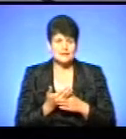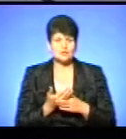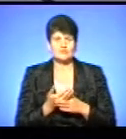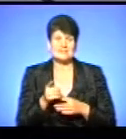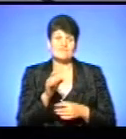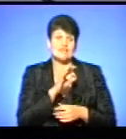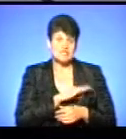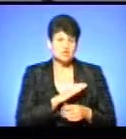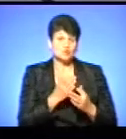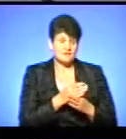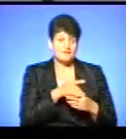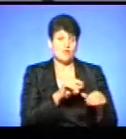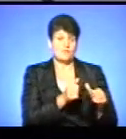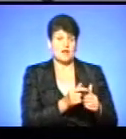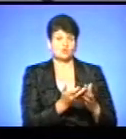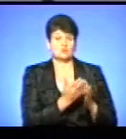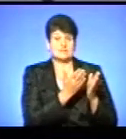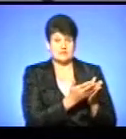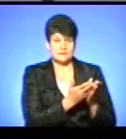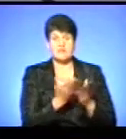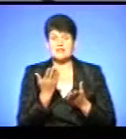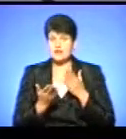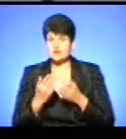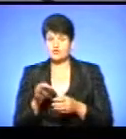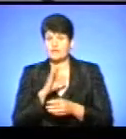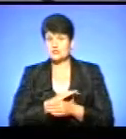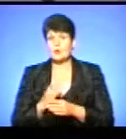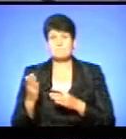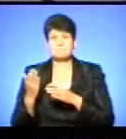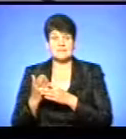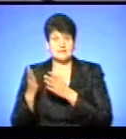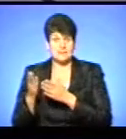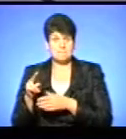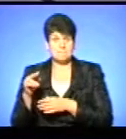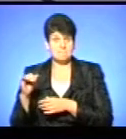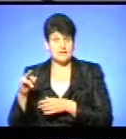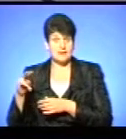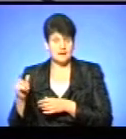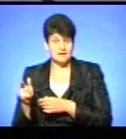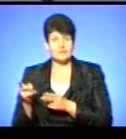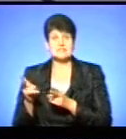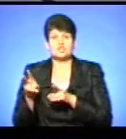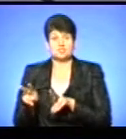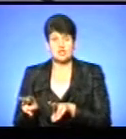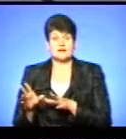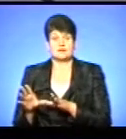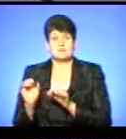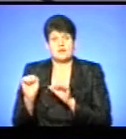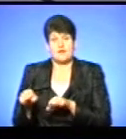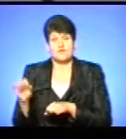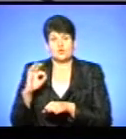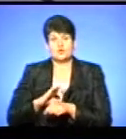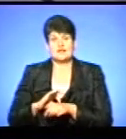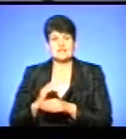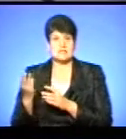вигідніше субсидія, то вона оформляє субсидії. Якщо їй вигідніше пільги, то вона залишає за собою право користуватися